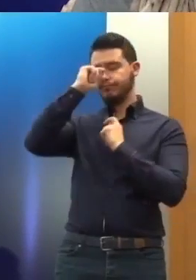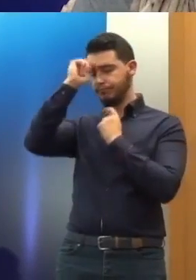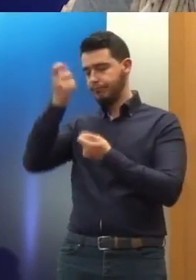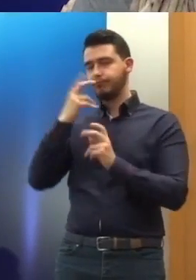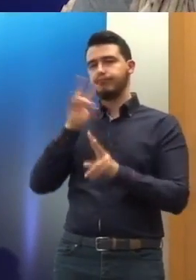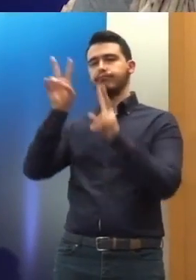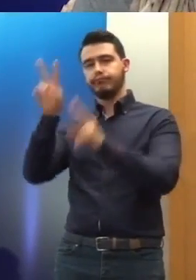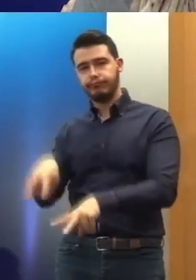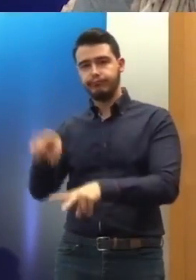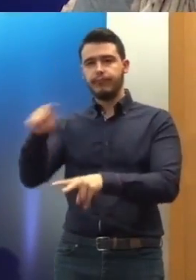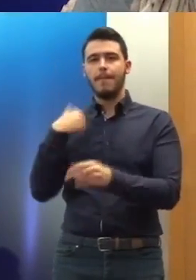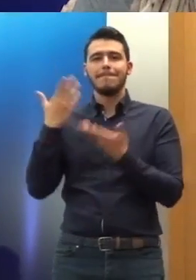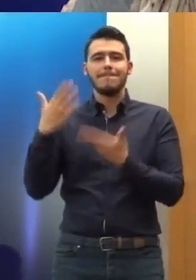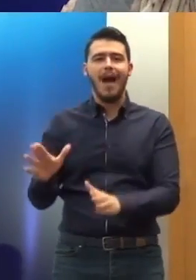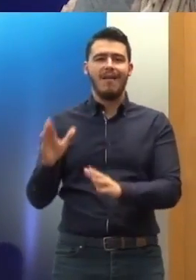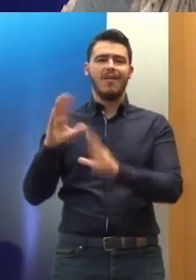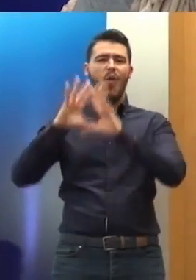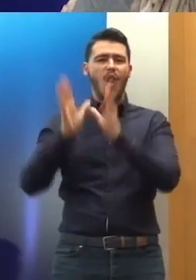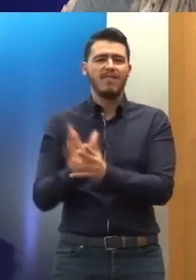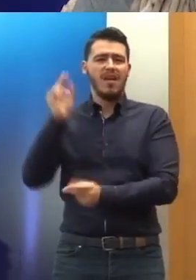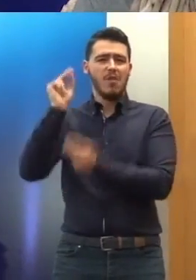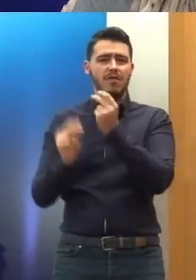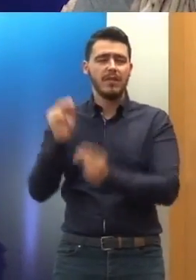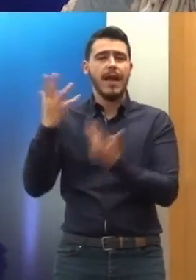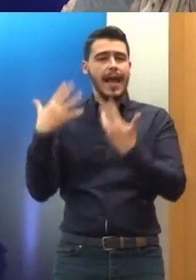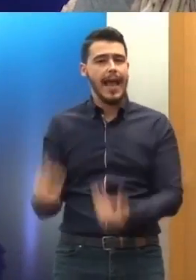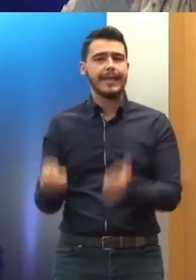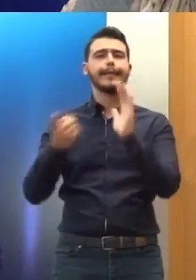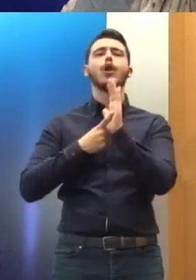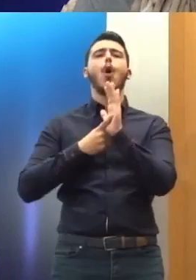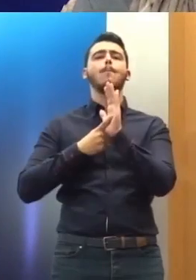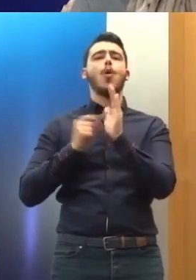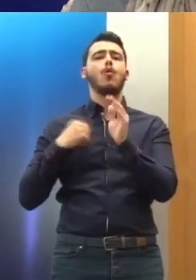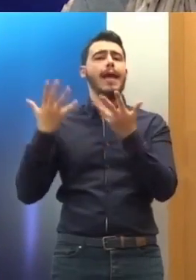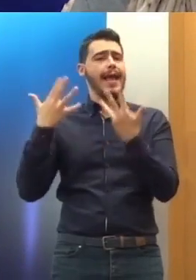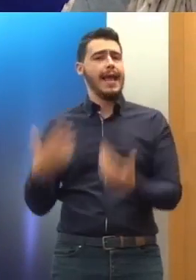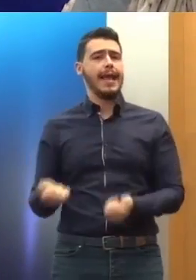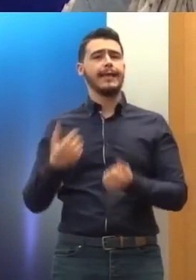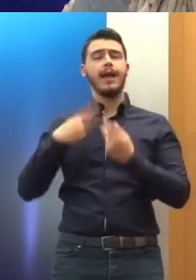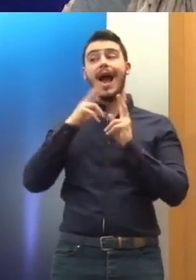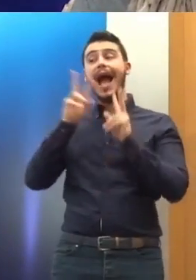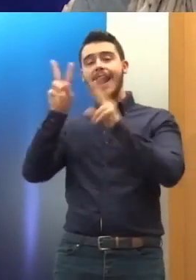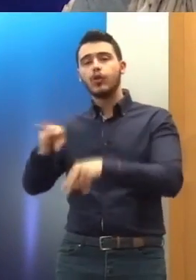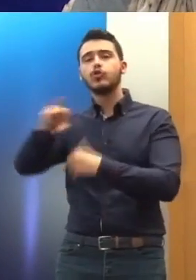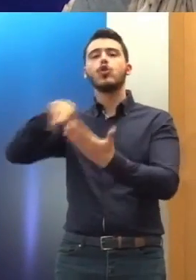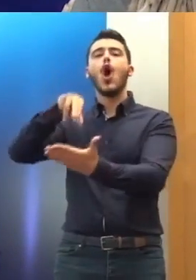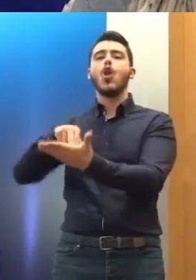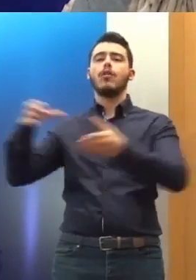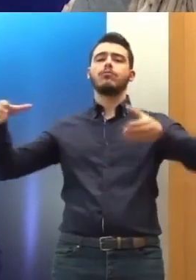προβλημάτων Υπάρχει η νομοθέτηση νέων